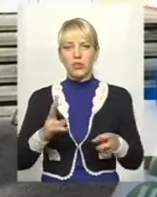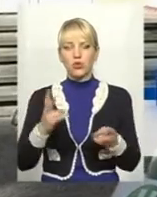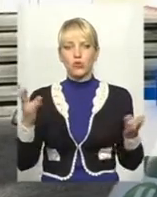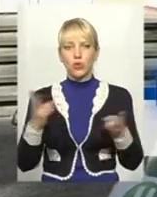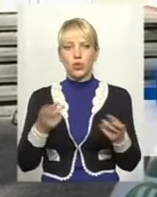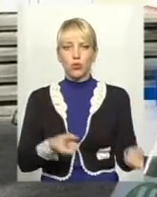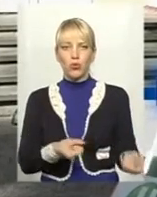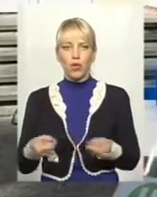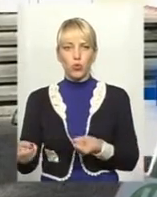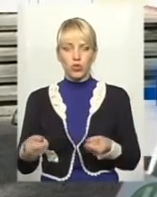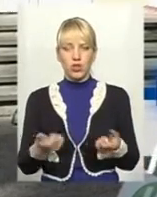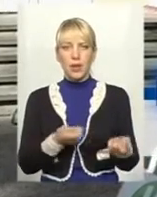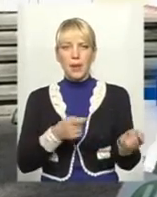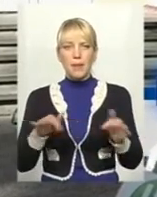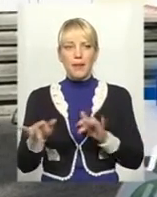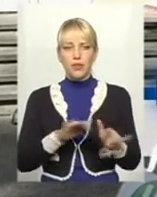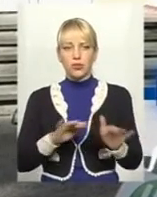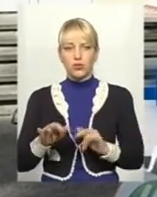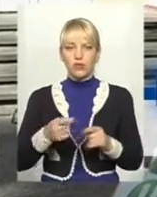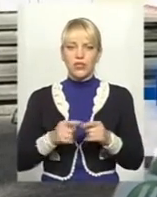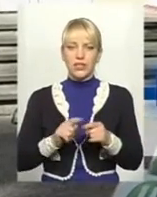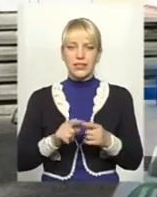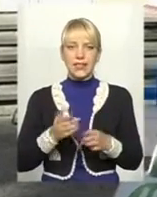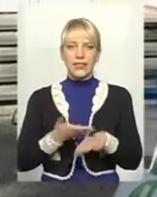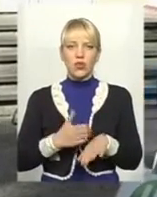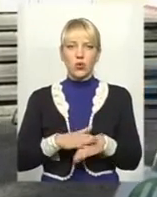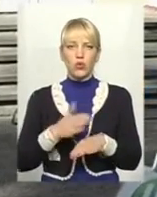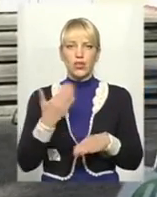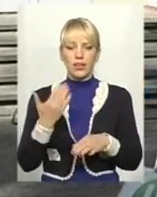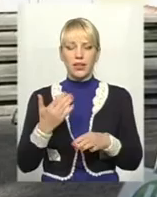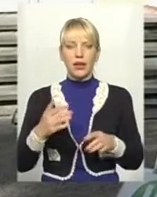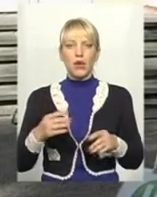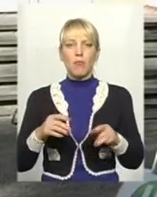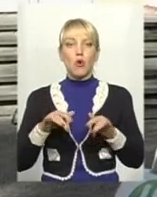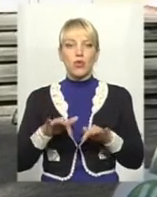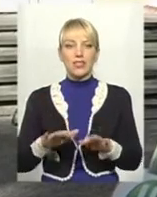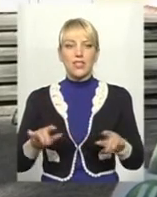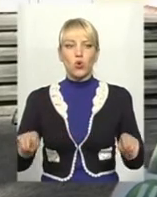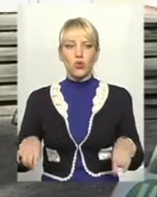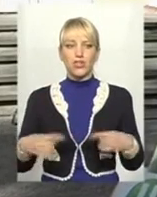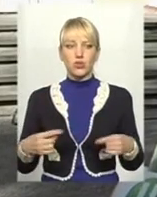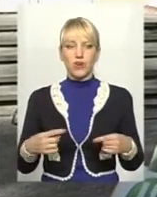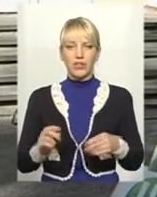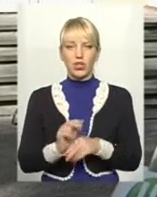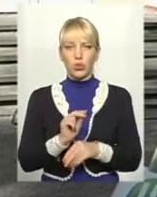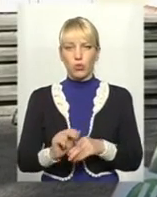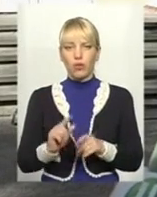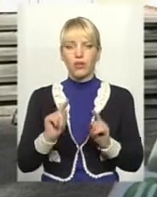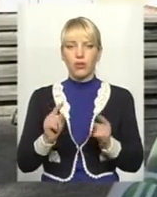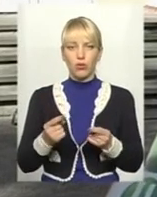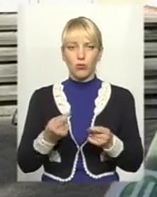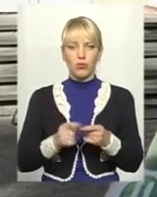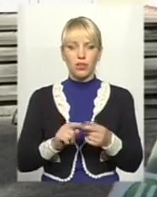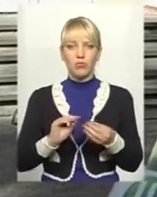ношах. І це, звичайно, затруднює їхні процеси організації лікування. Тому ця проблема